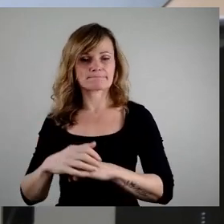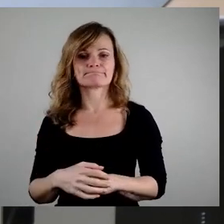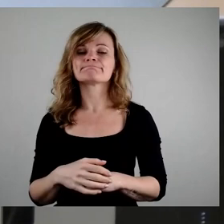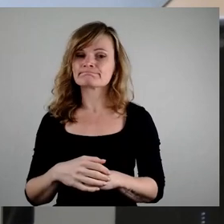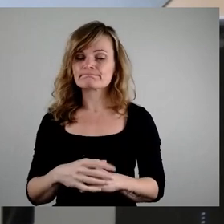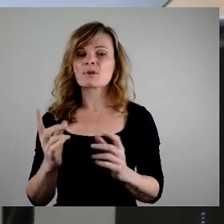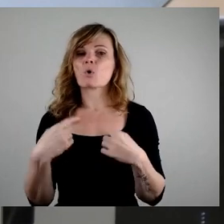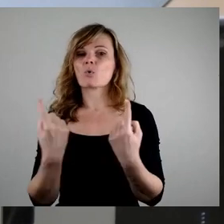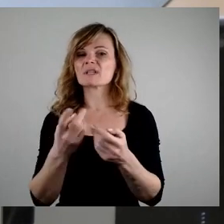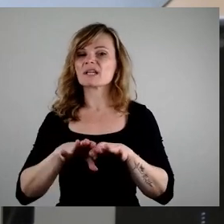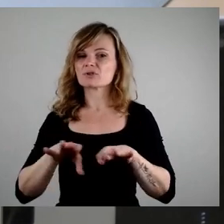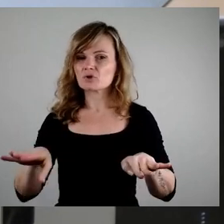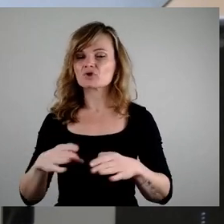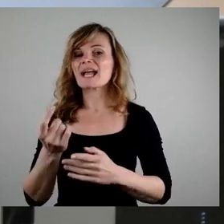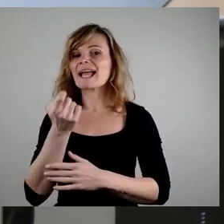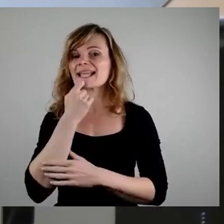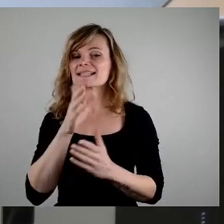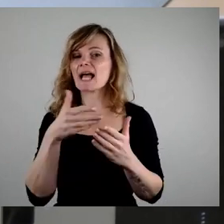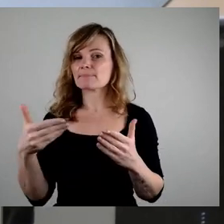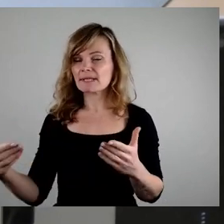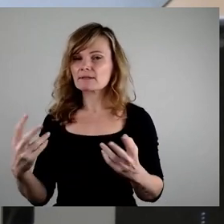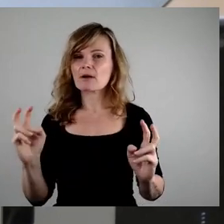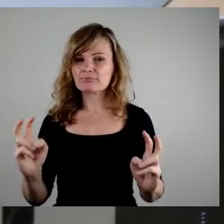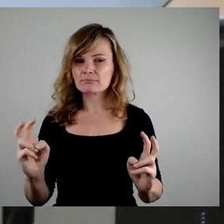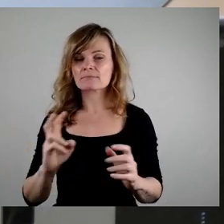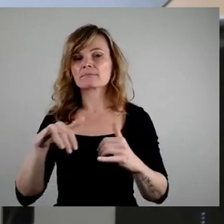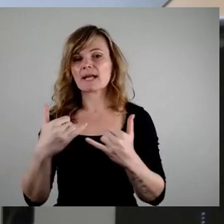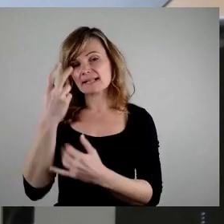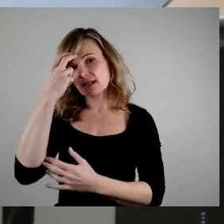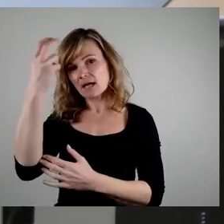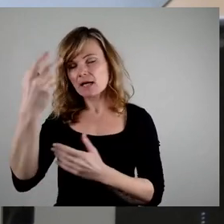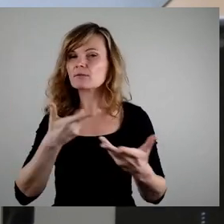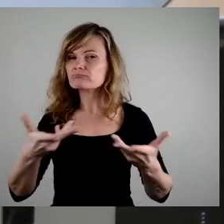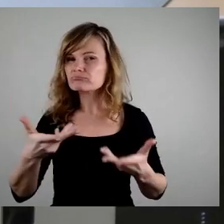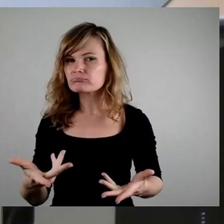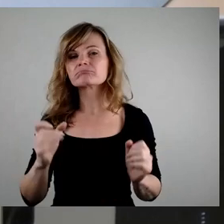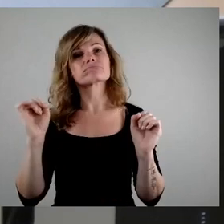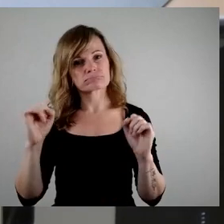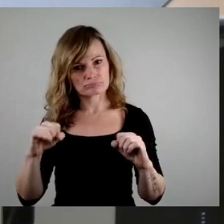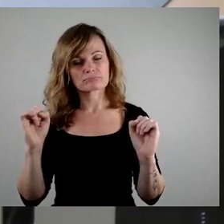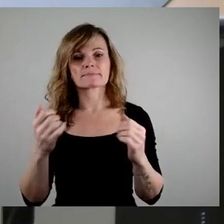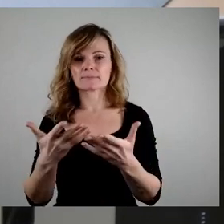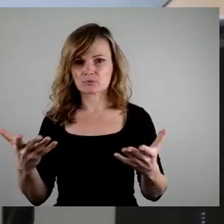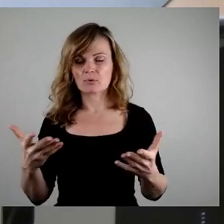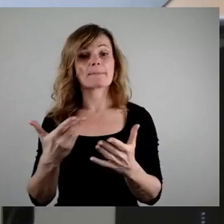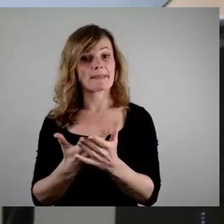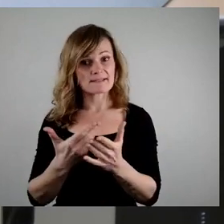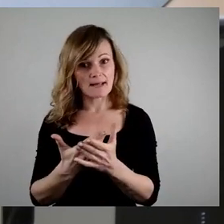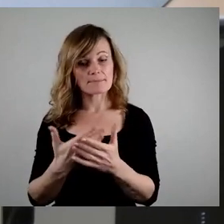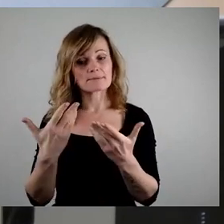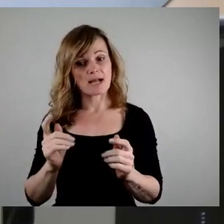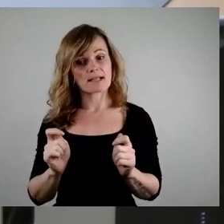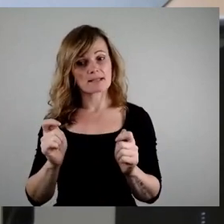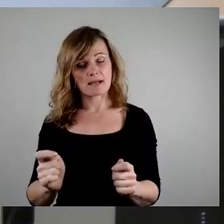runden Tisches bei den Essenanbietern und auch beim Elternrat seine Zustimmung. Der folgend vorliegende Antrag beauftragt deshalb die